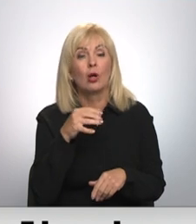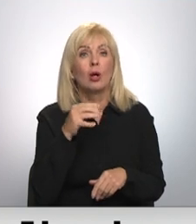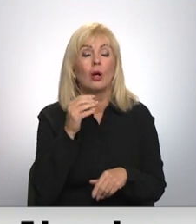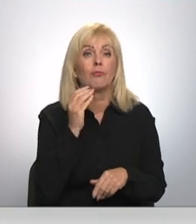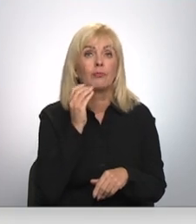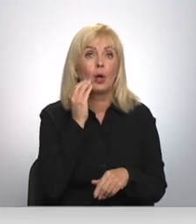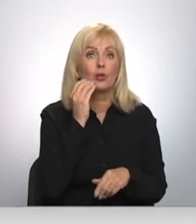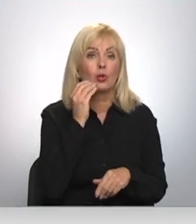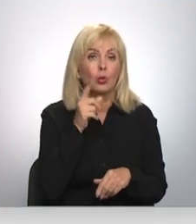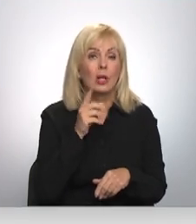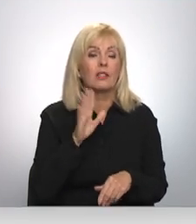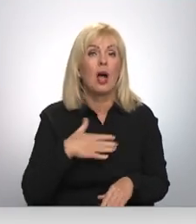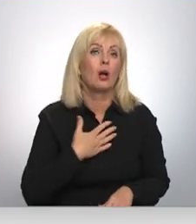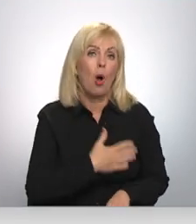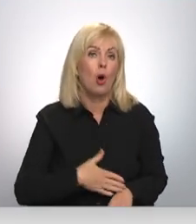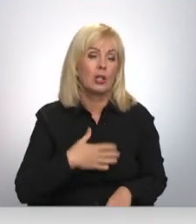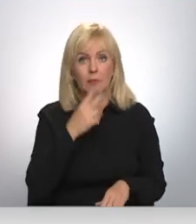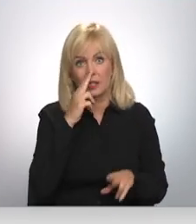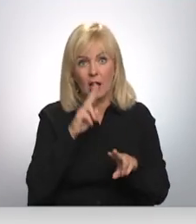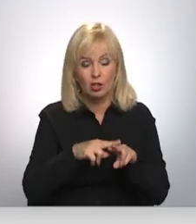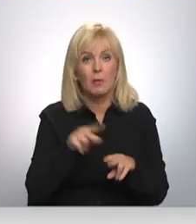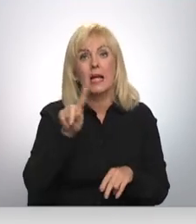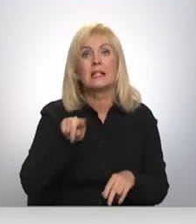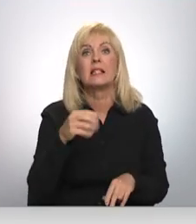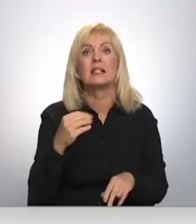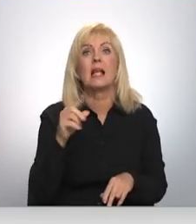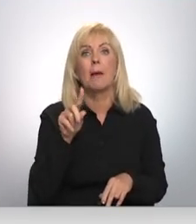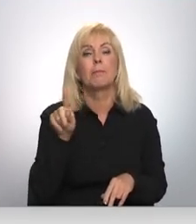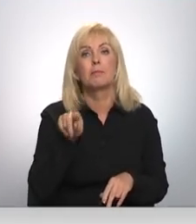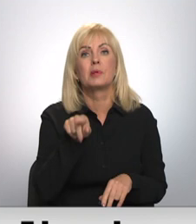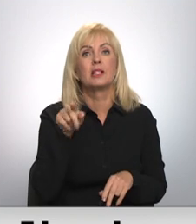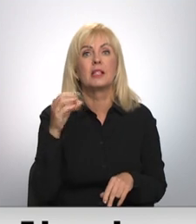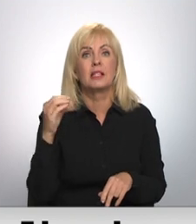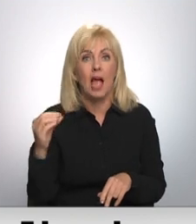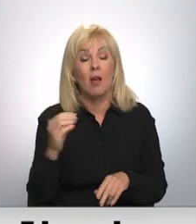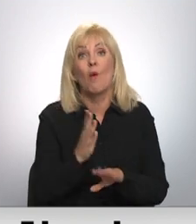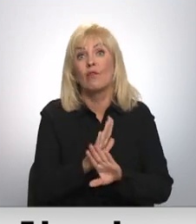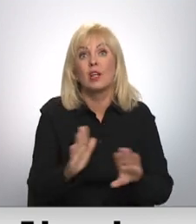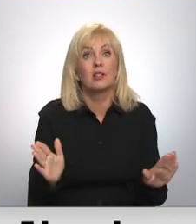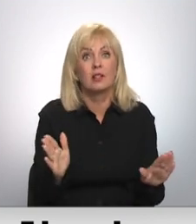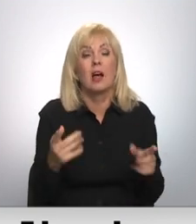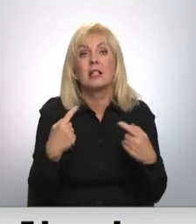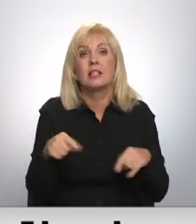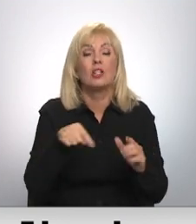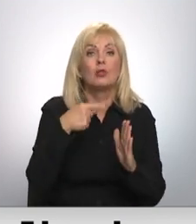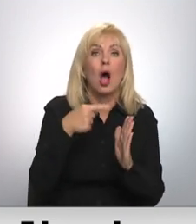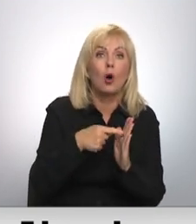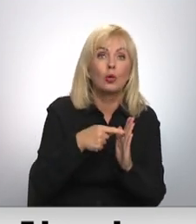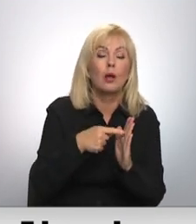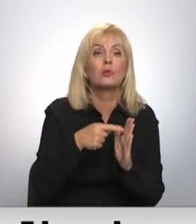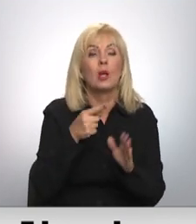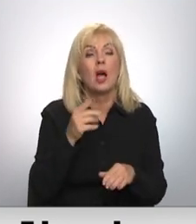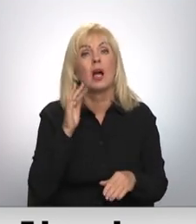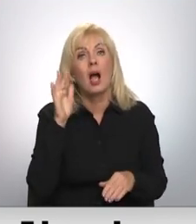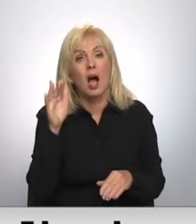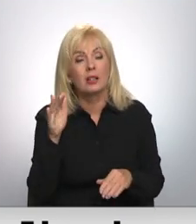būt organismu saindiešanās, ir sepsis. Tas ir viennozīmīgi. Tas ir uz visu. Cits jautājums kādreiz, kā jau